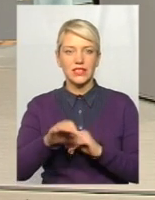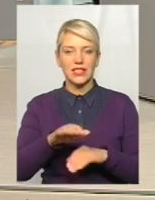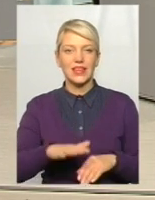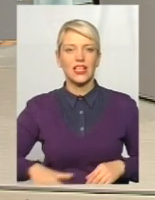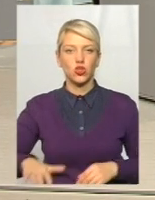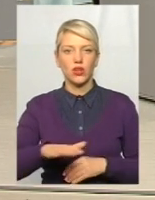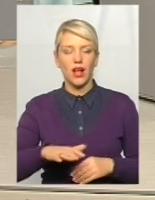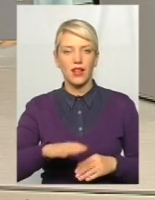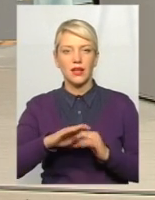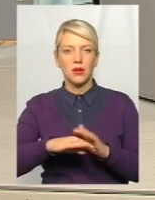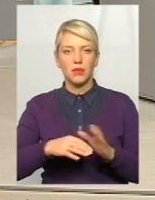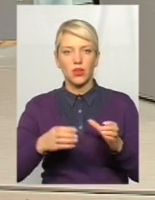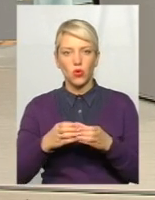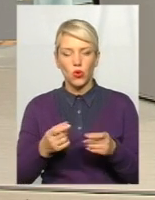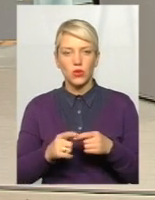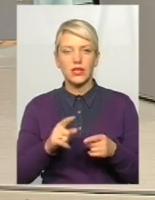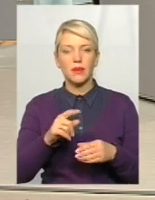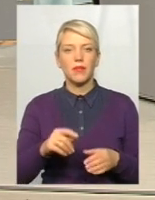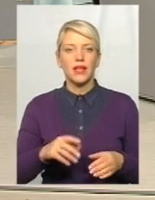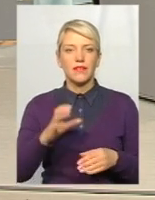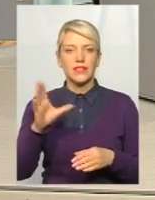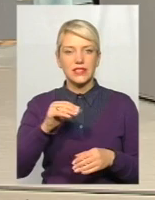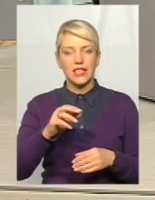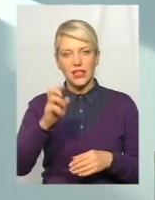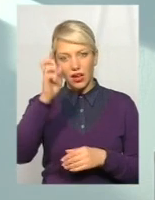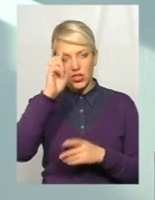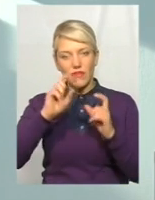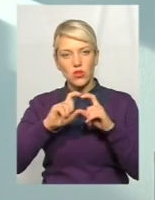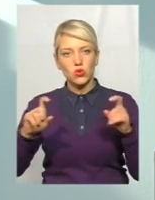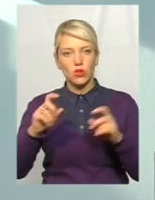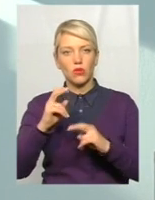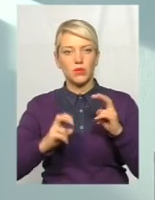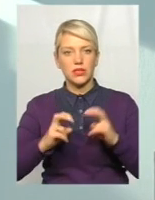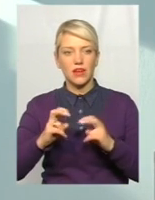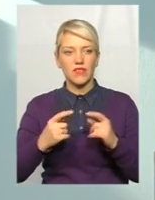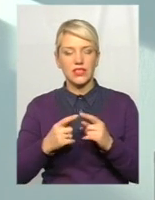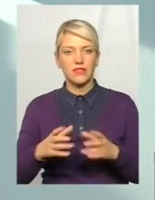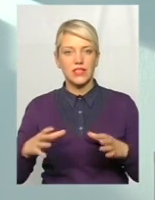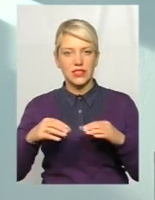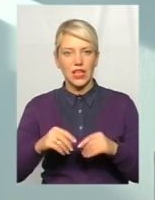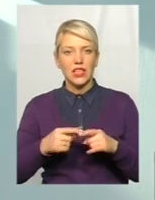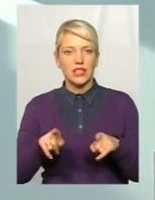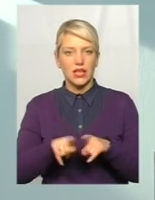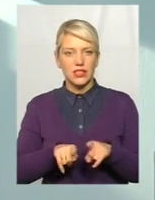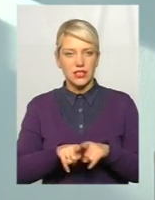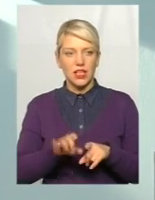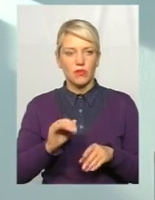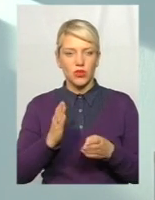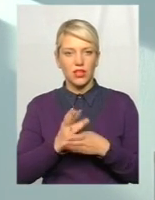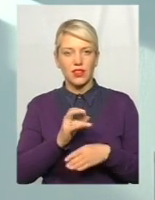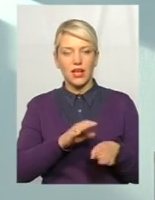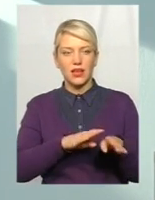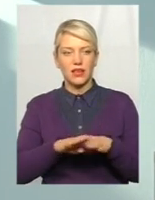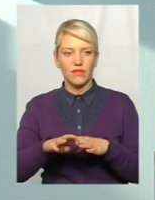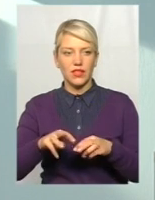підрозділи, всі підлеглі державні установи, підприємства, всі зводяться в єдину систему. Така же тенденція пішла, слава Богу, на рівні міста.